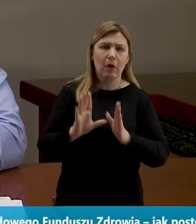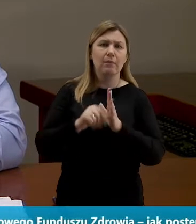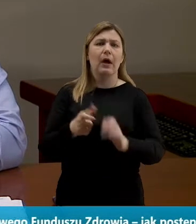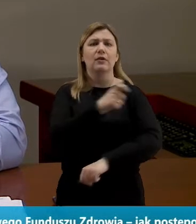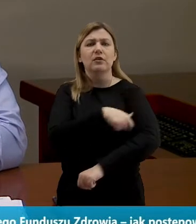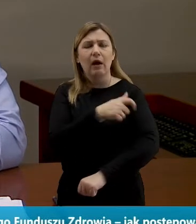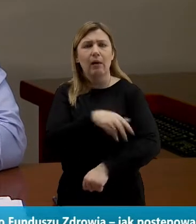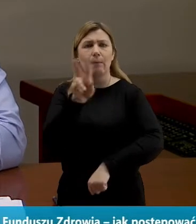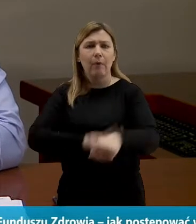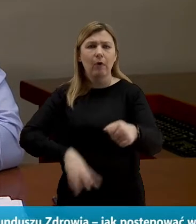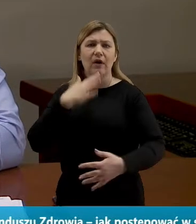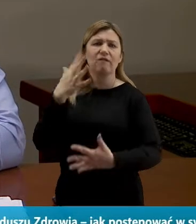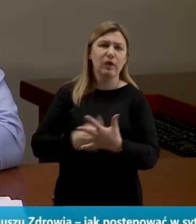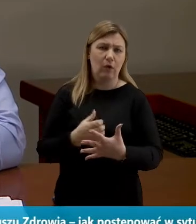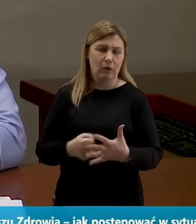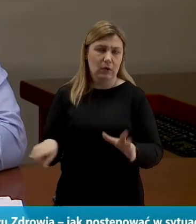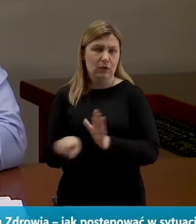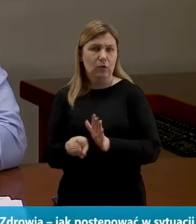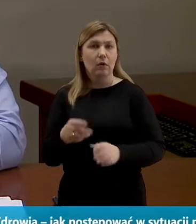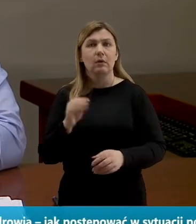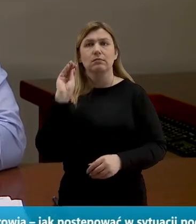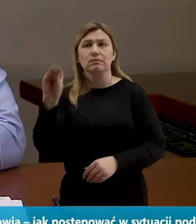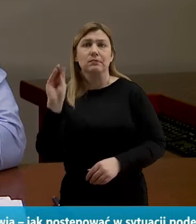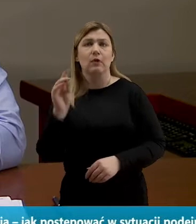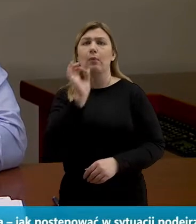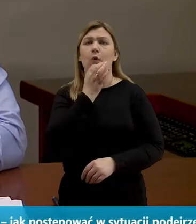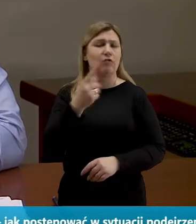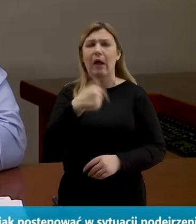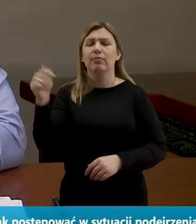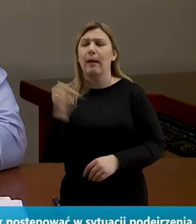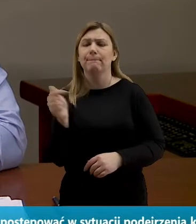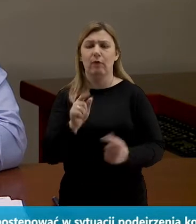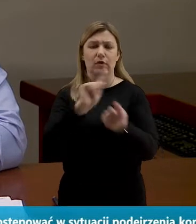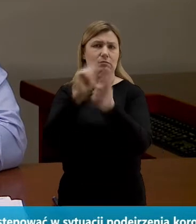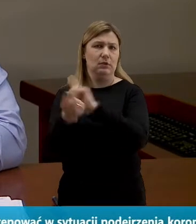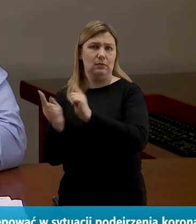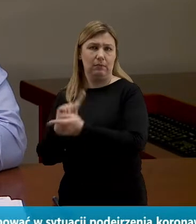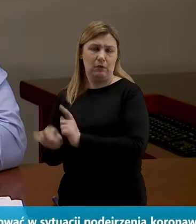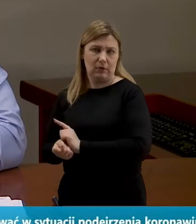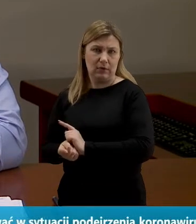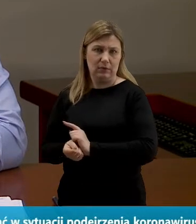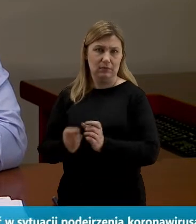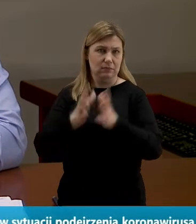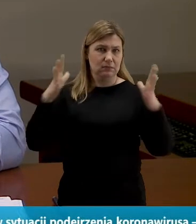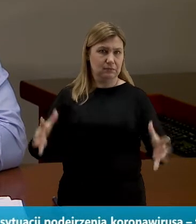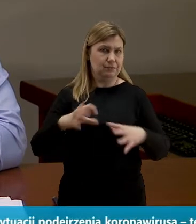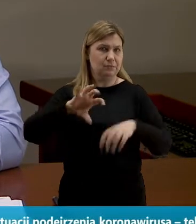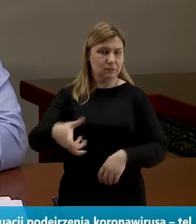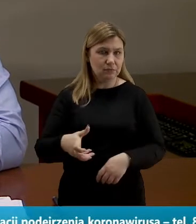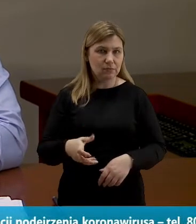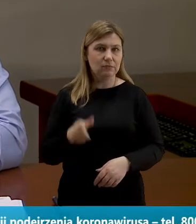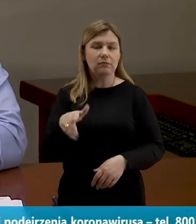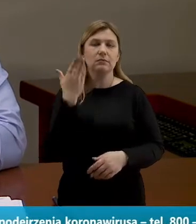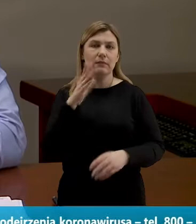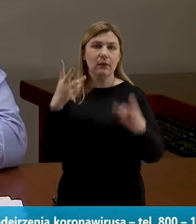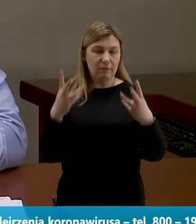straży, policji wykorzystywać do zwracania uwagi młodym ludziom, że nie powinni się w określonych miejscach w większych grupach gromadzić. To